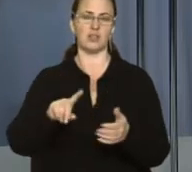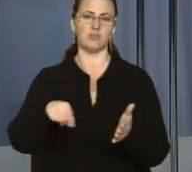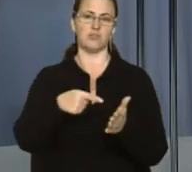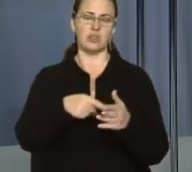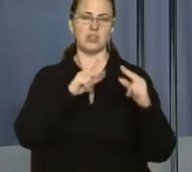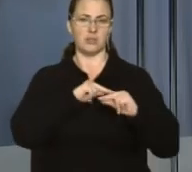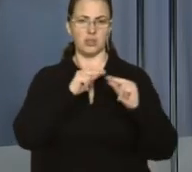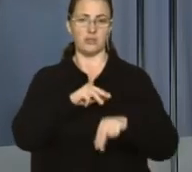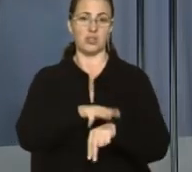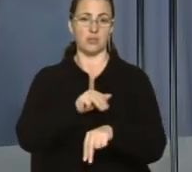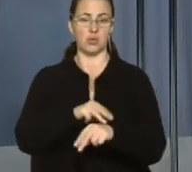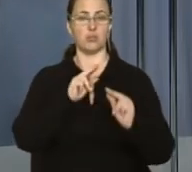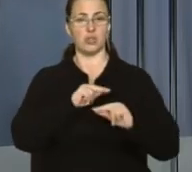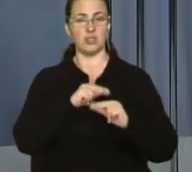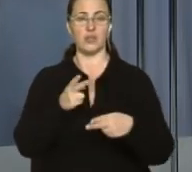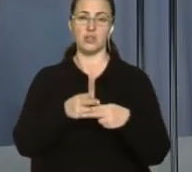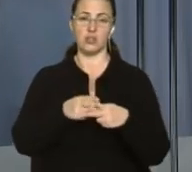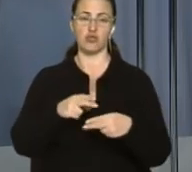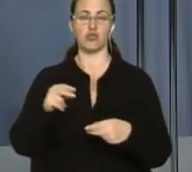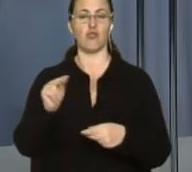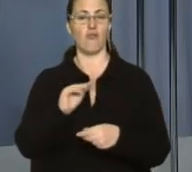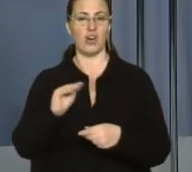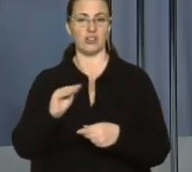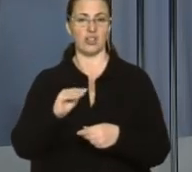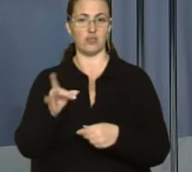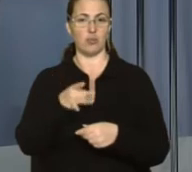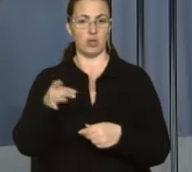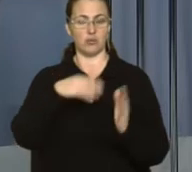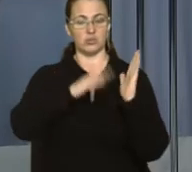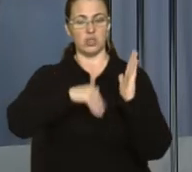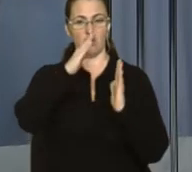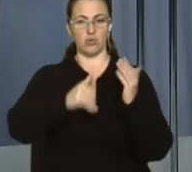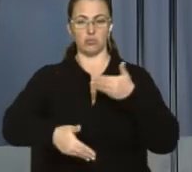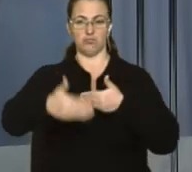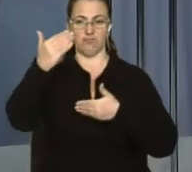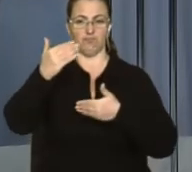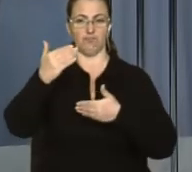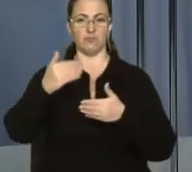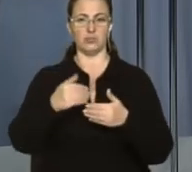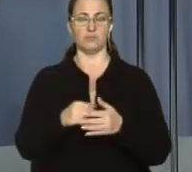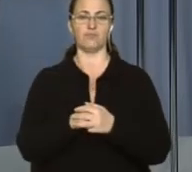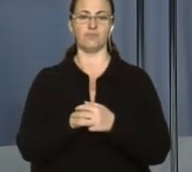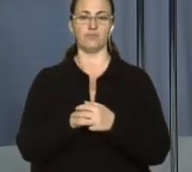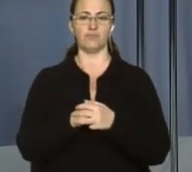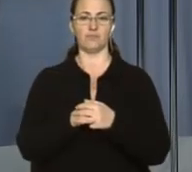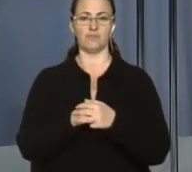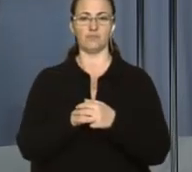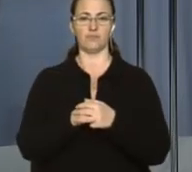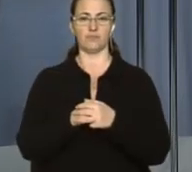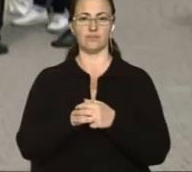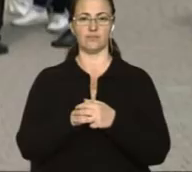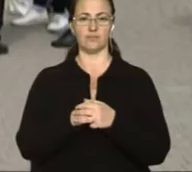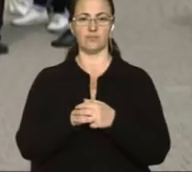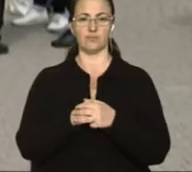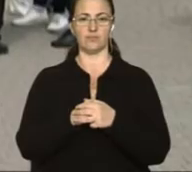Працювали у Франківському та Залізничному районах, там зафарбовували надписи на фасадах будинків. Тему продовжить Олена Данило. Далі.